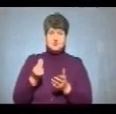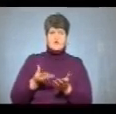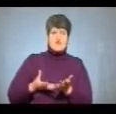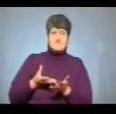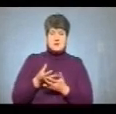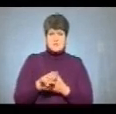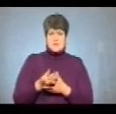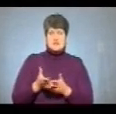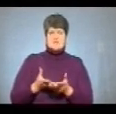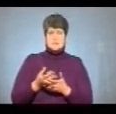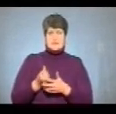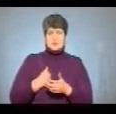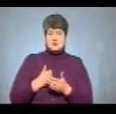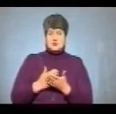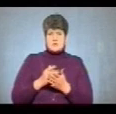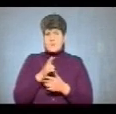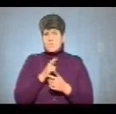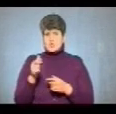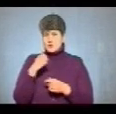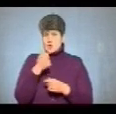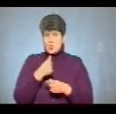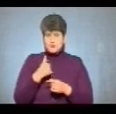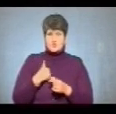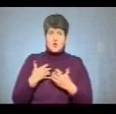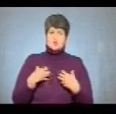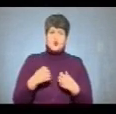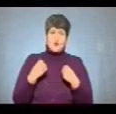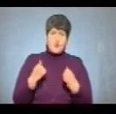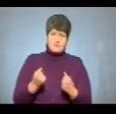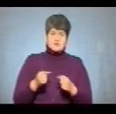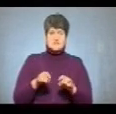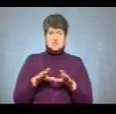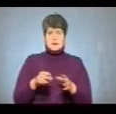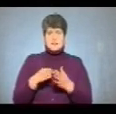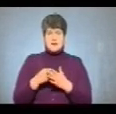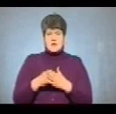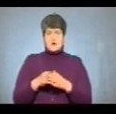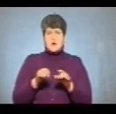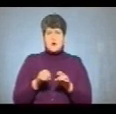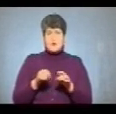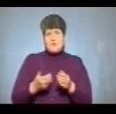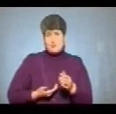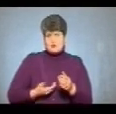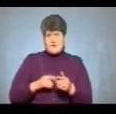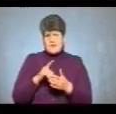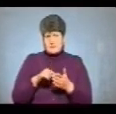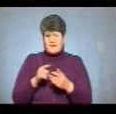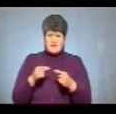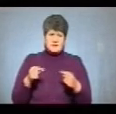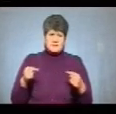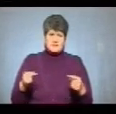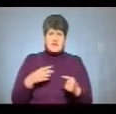виплачуються військовослужбовцям на протязі року, це на здоровлення, для вирішення матеріально-побутових питань і такі.